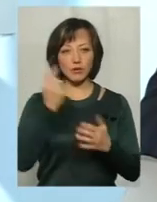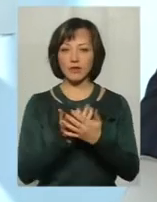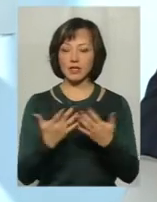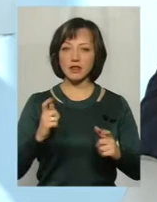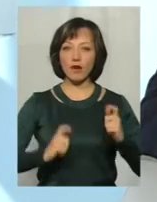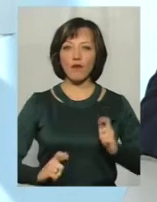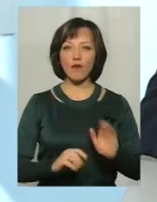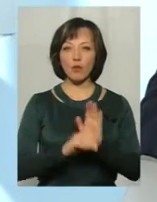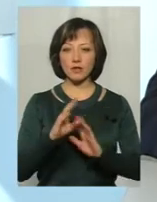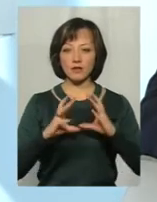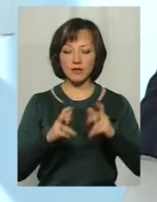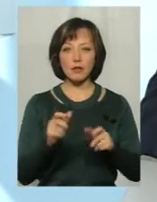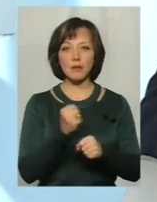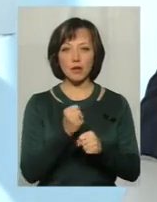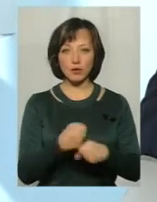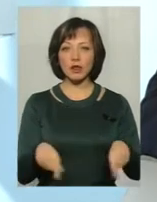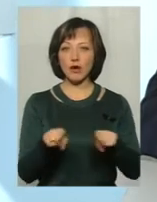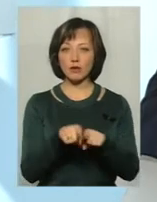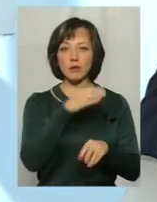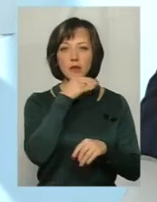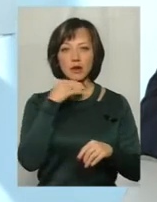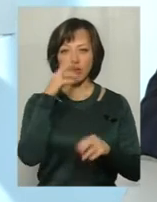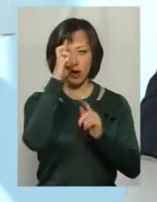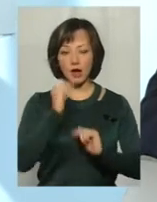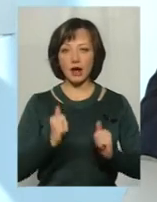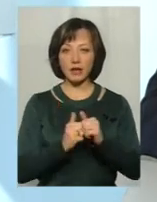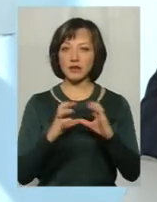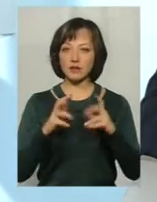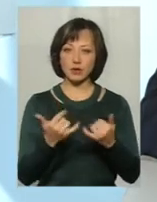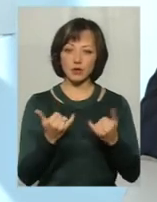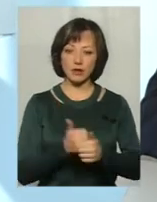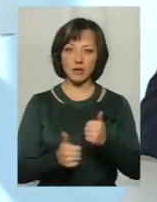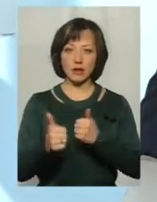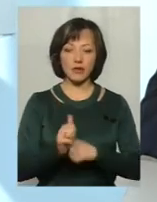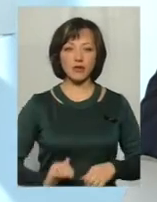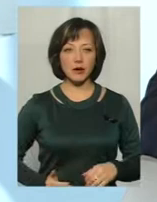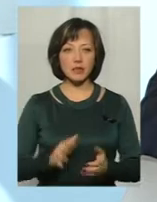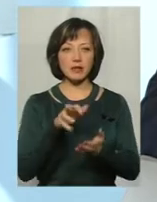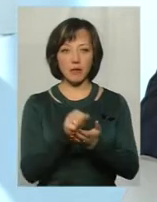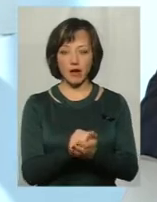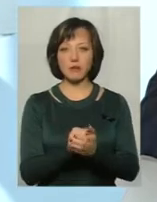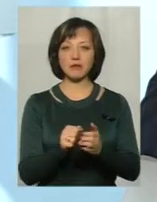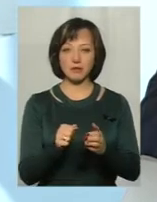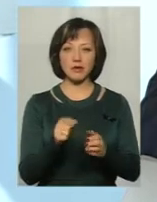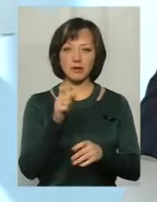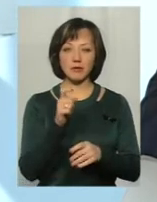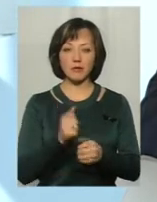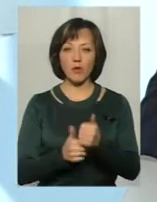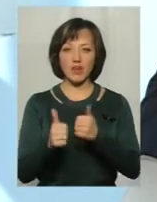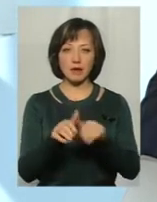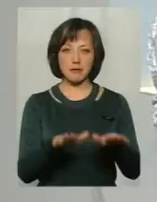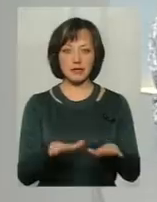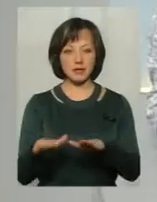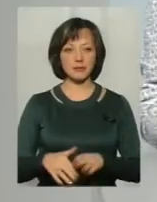різних вузах у всьому світі і працюють також в багатьох країнах, в сучасних передових кампаніях і займають провідні, досить таки провідні